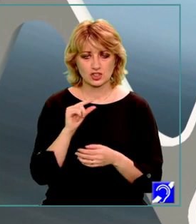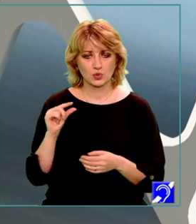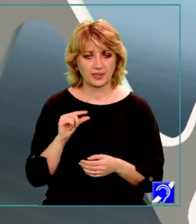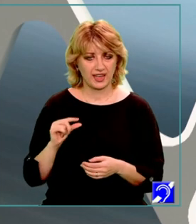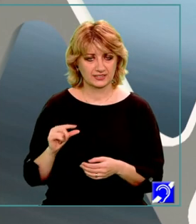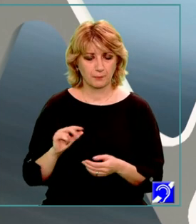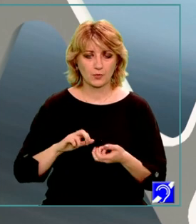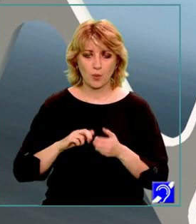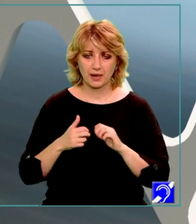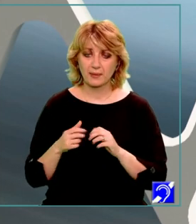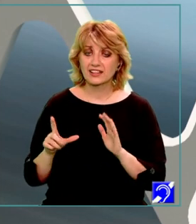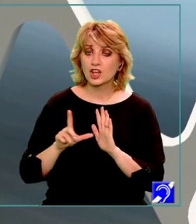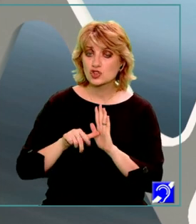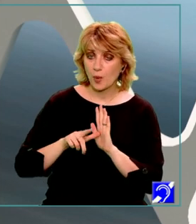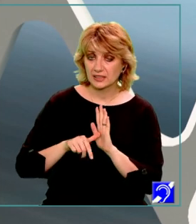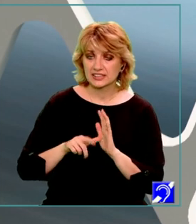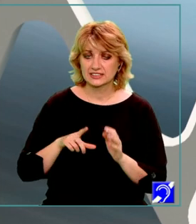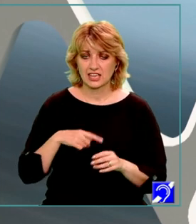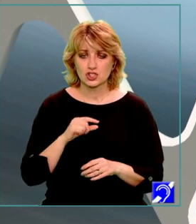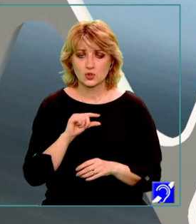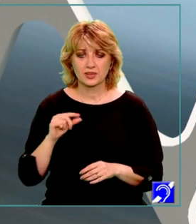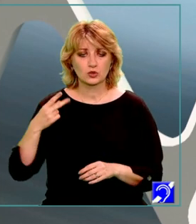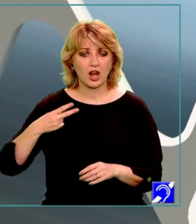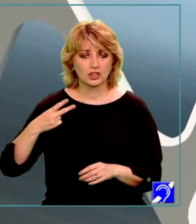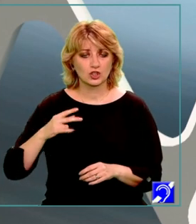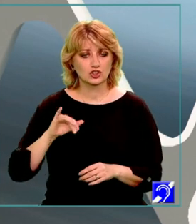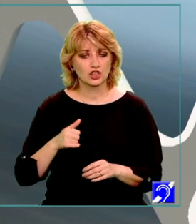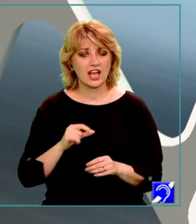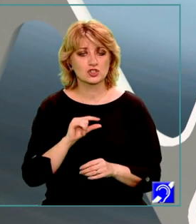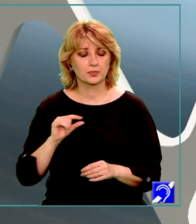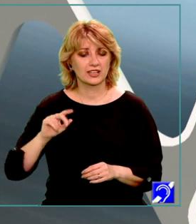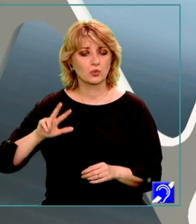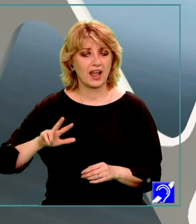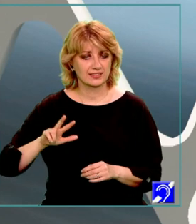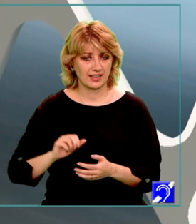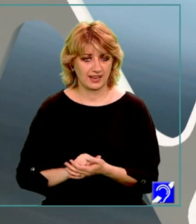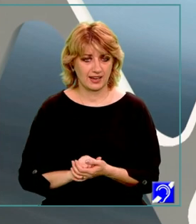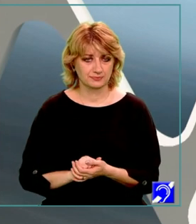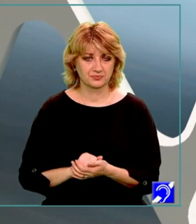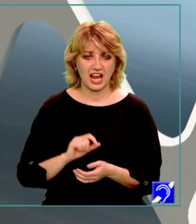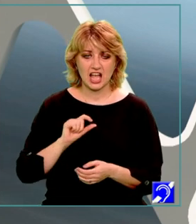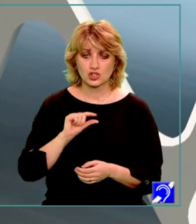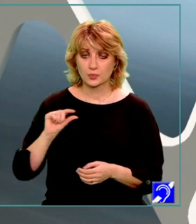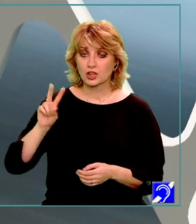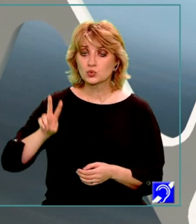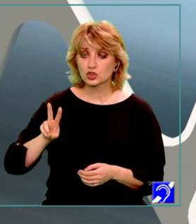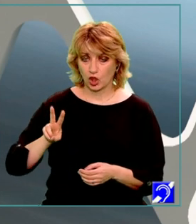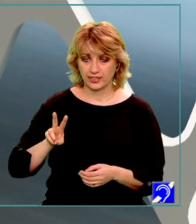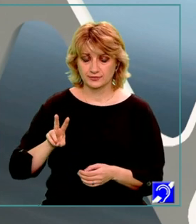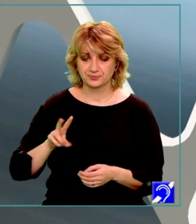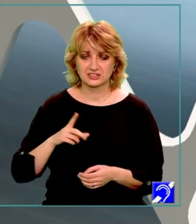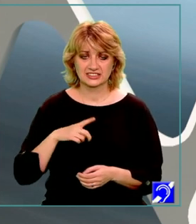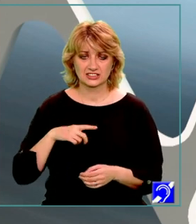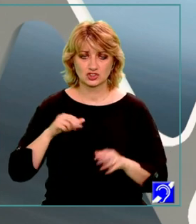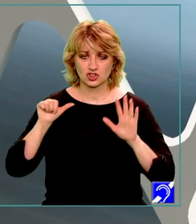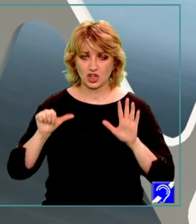Problemele de geometrie sunt la subiectul al doilea și la subiectul al treilea. La subiectul al doilea sunt